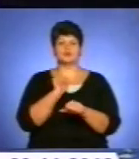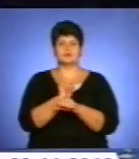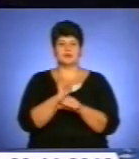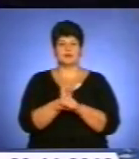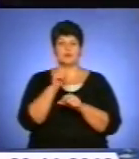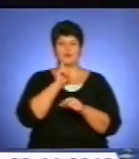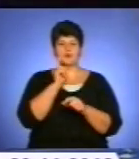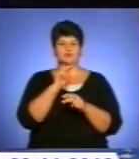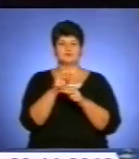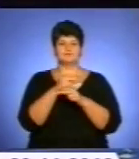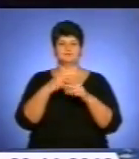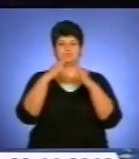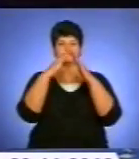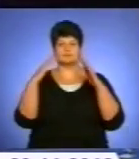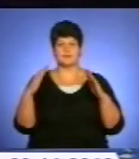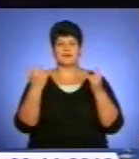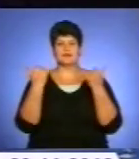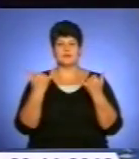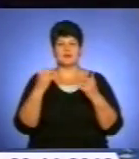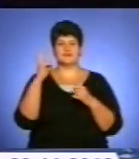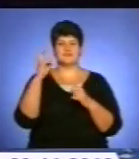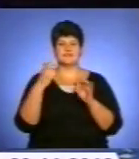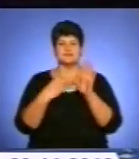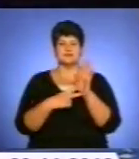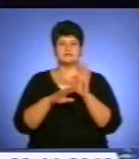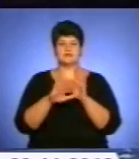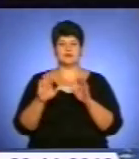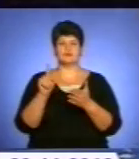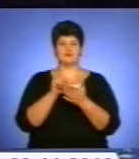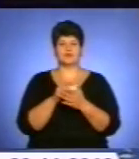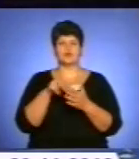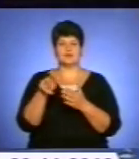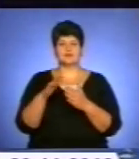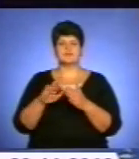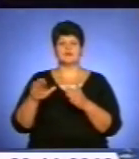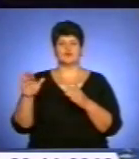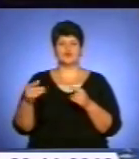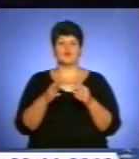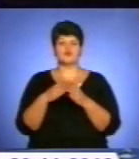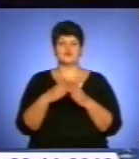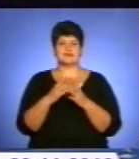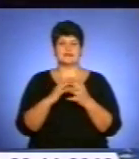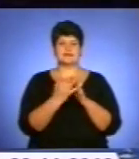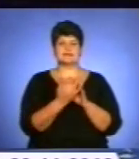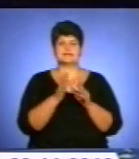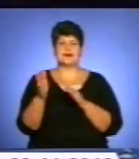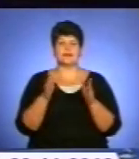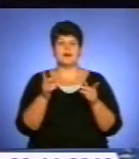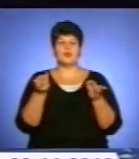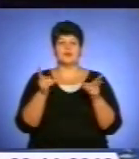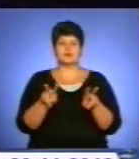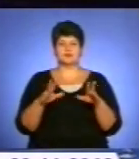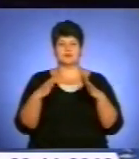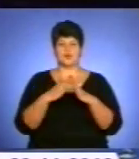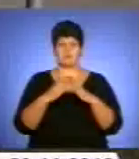покрівлі. Тому тепер понад 270 малюків змушені відвідувати дитячі садочки у сусідніх селах або залишатися